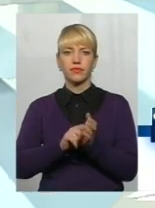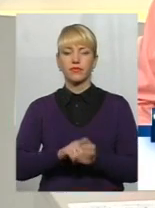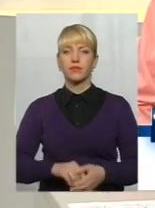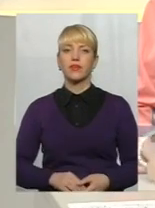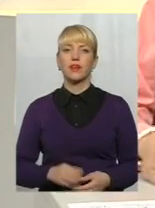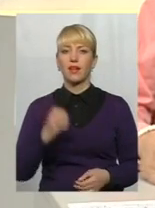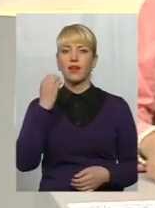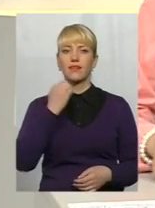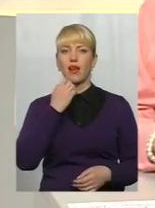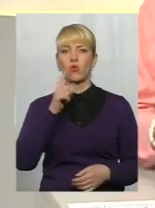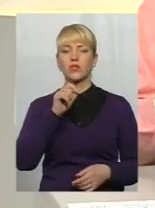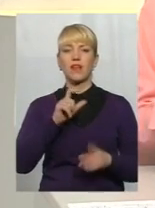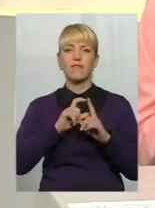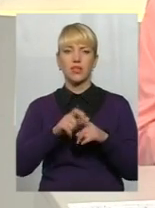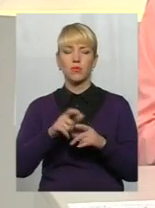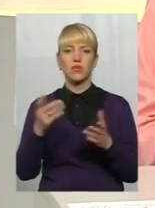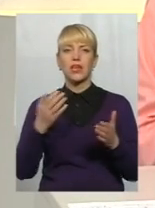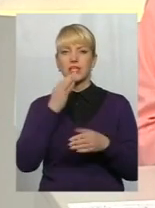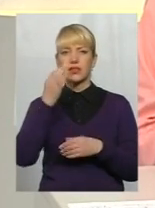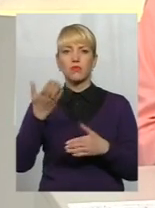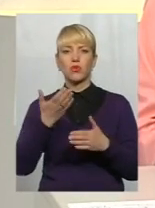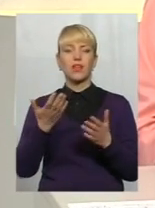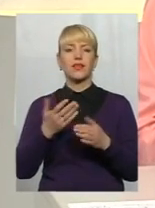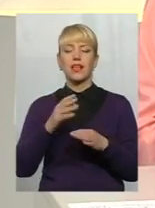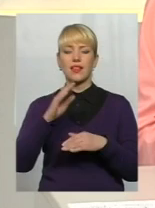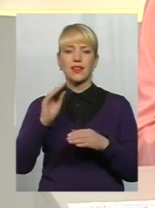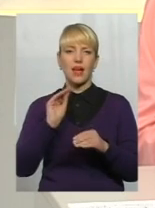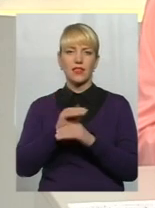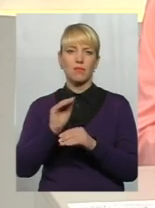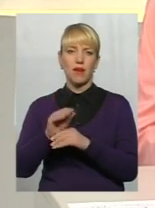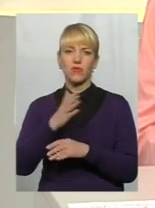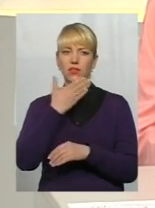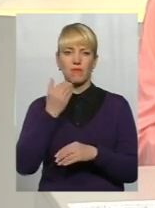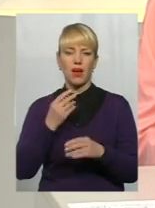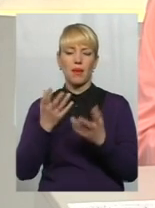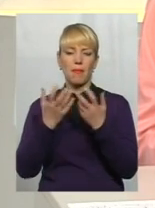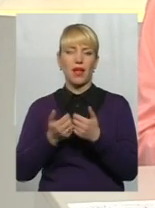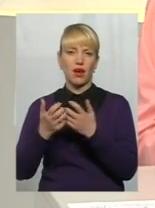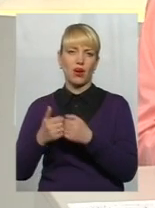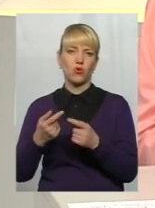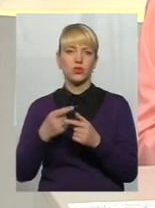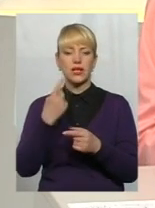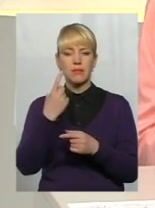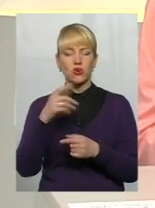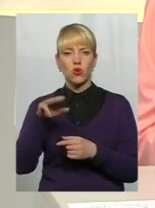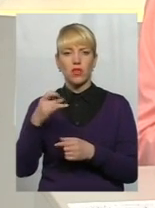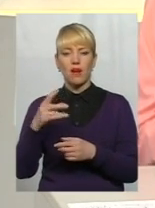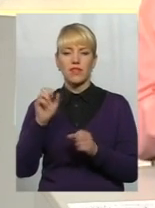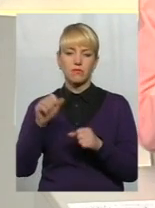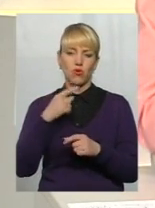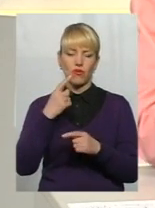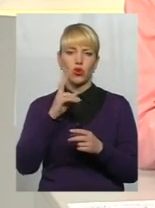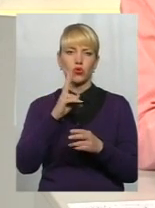Дякую за відповідь. Скажіть, будь ласка, а які надбавки не підлягли перерахунку з 1 травня? Чи можемо ми говорити про те, що частини